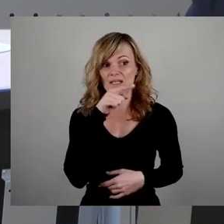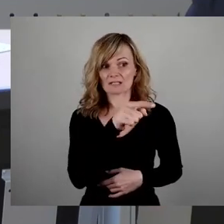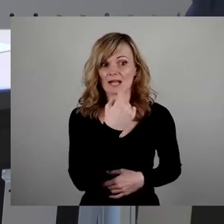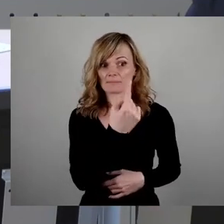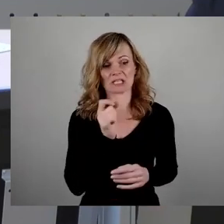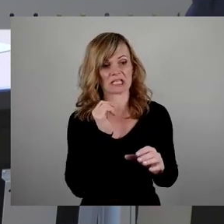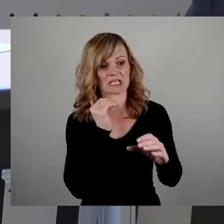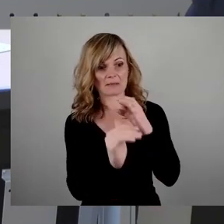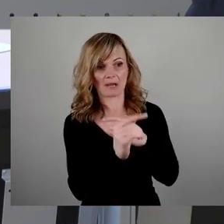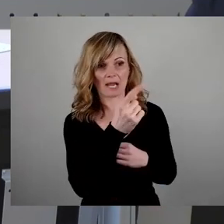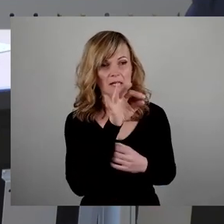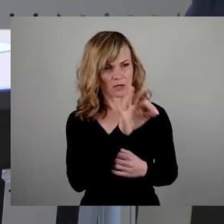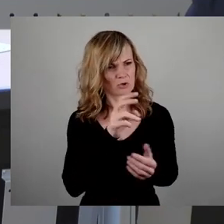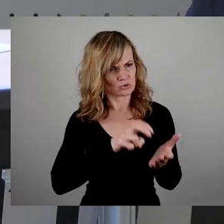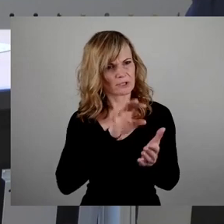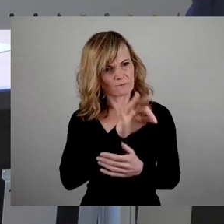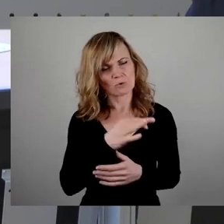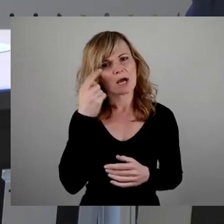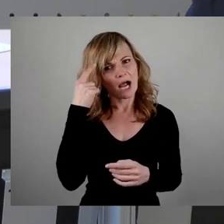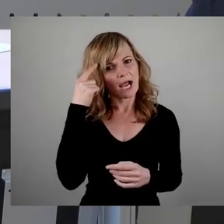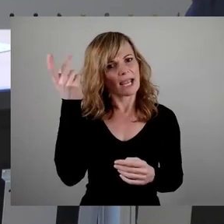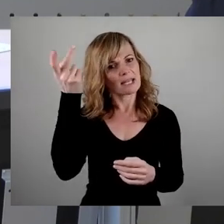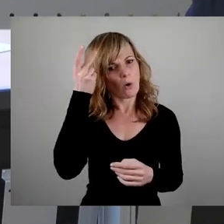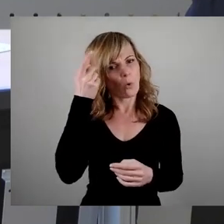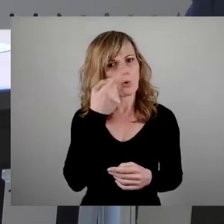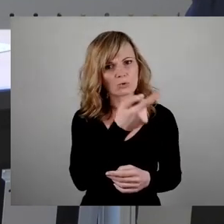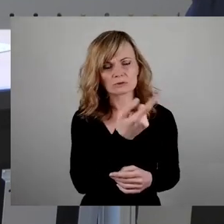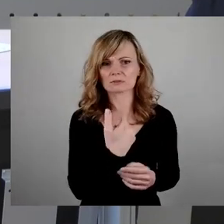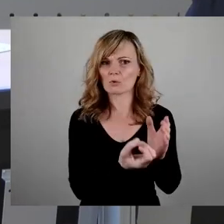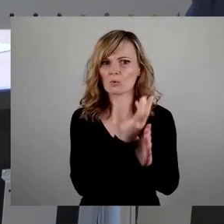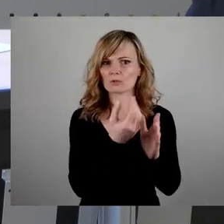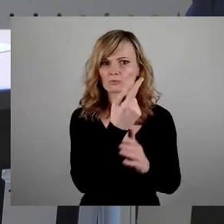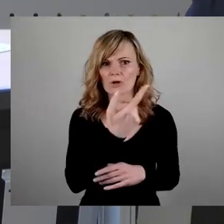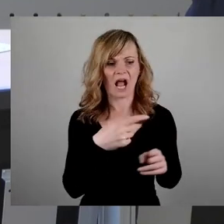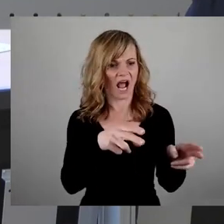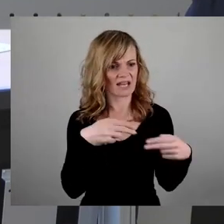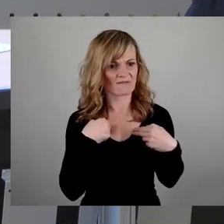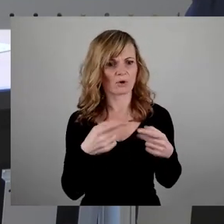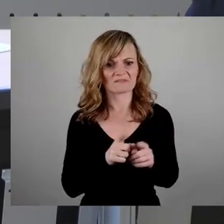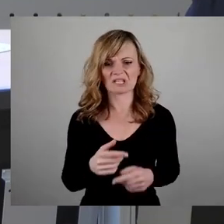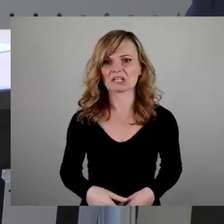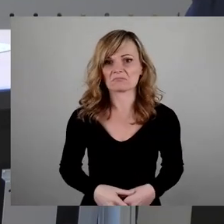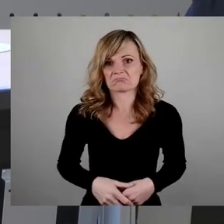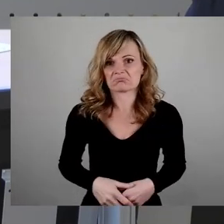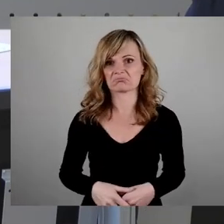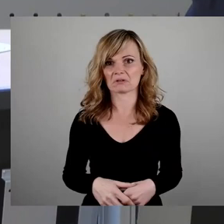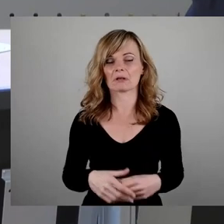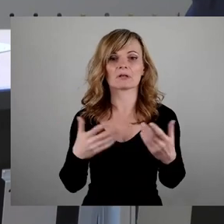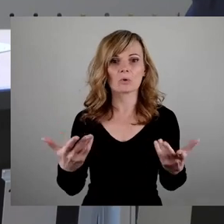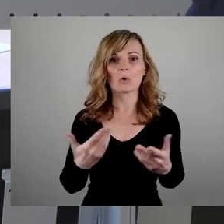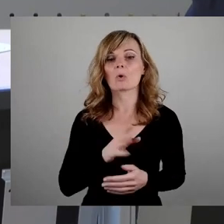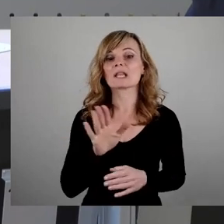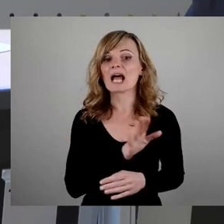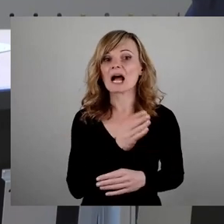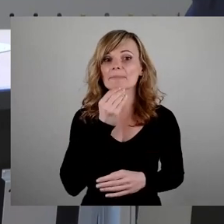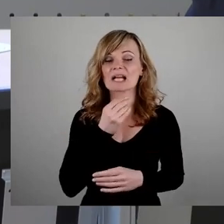geschrieben, bekam eine Antwort, die quasi einem Schulterzucken gließt und im Nachmittag gab es einen Ältestenrat, aus dem wir